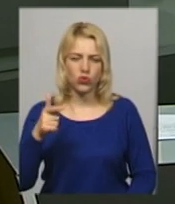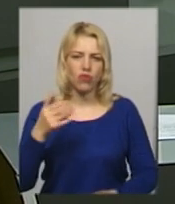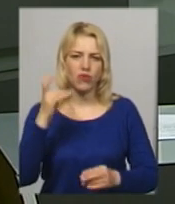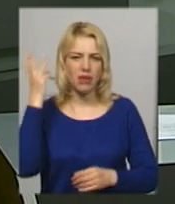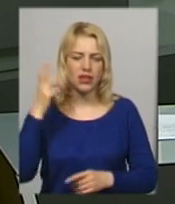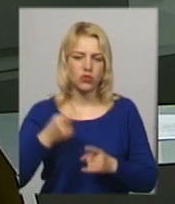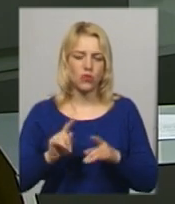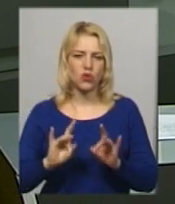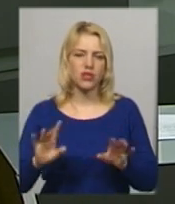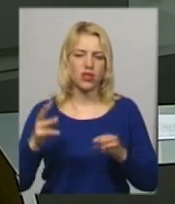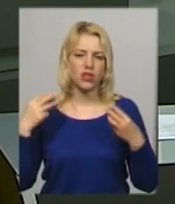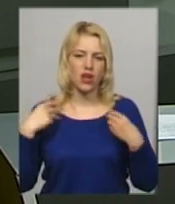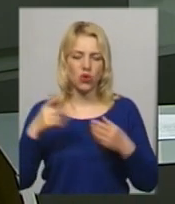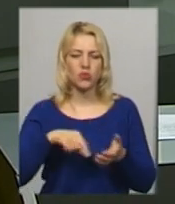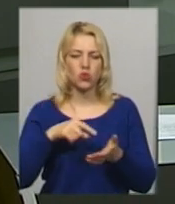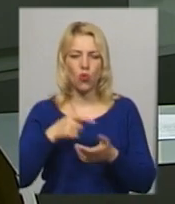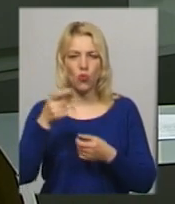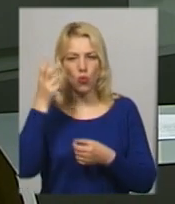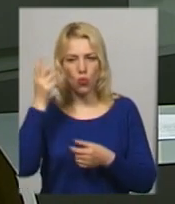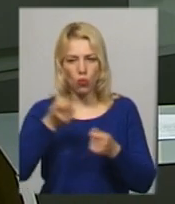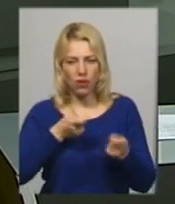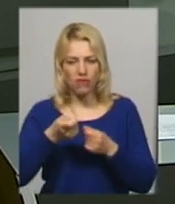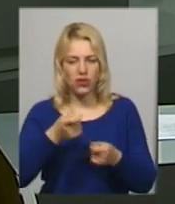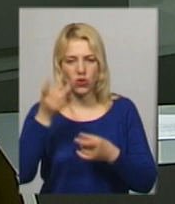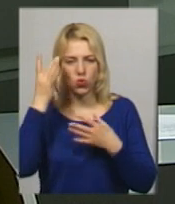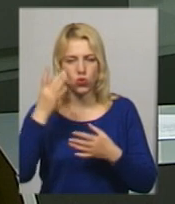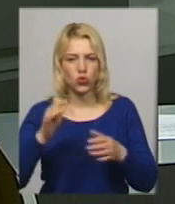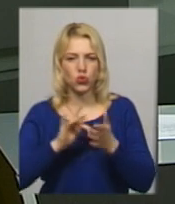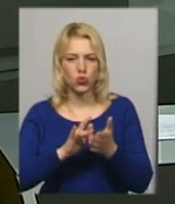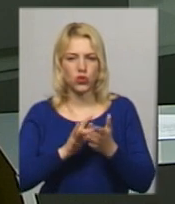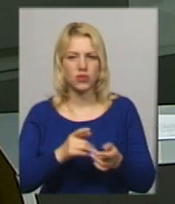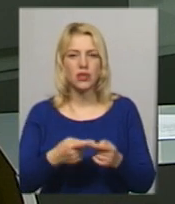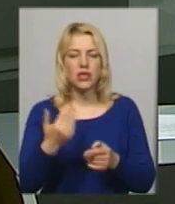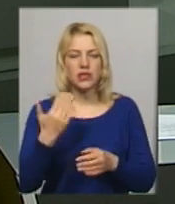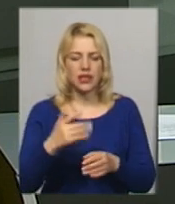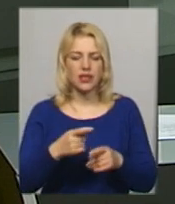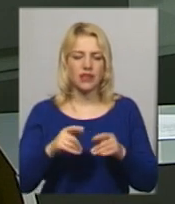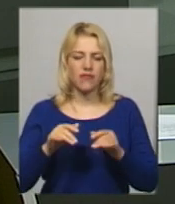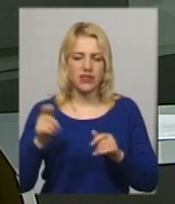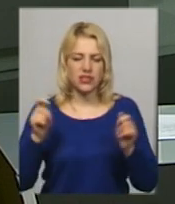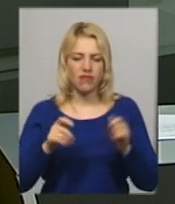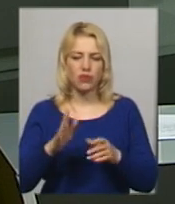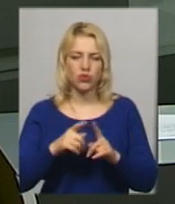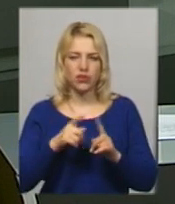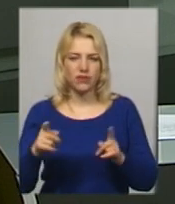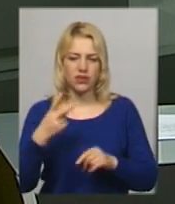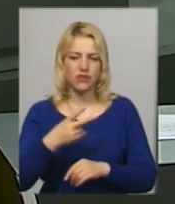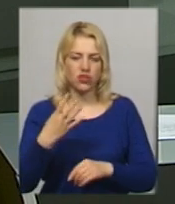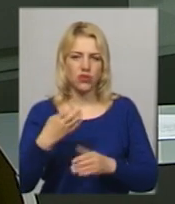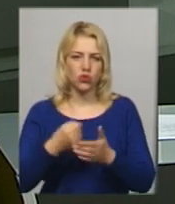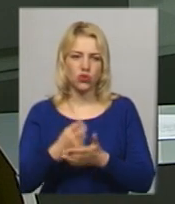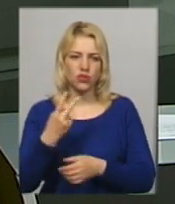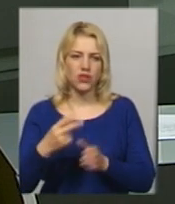розповів начальник міського управління культури та туризму Артем Ромасюков. За його словами, триватиме фестиваль з 24 до